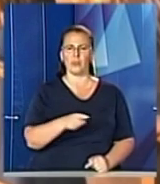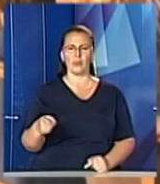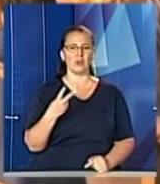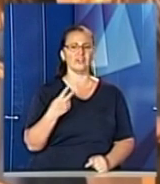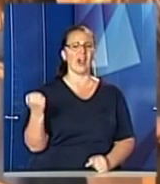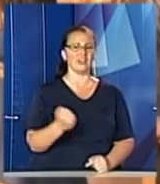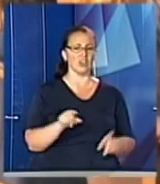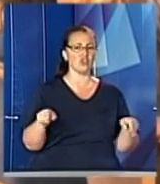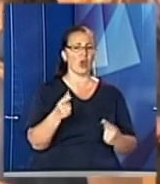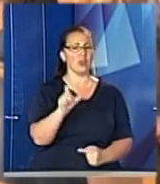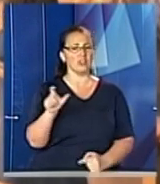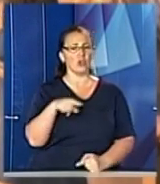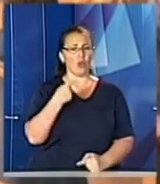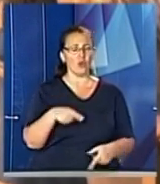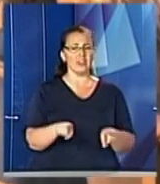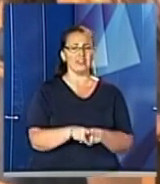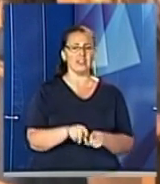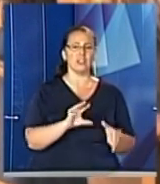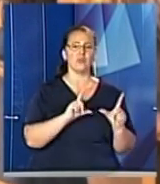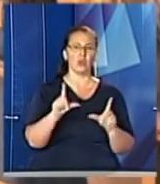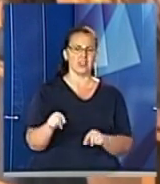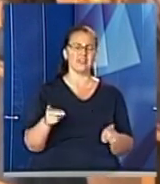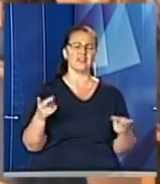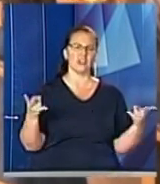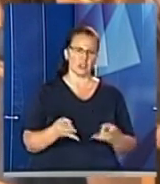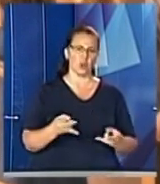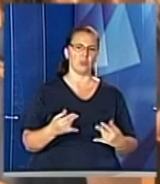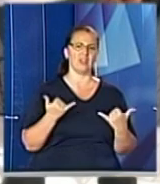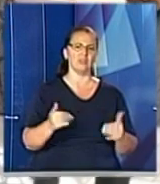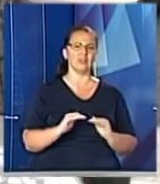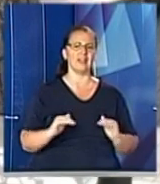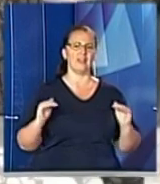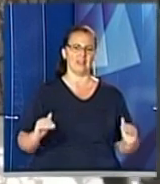Організатори кажуть, такі поїздки є вкрай необхідними для малечів.